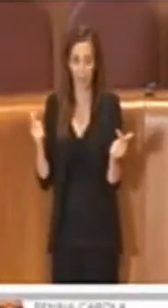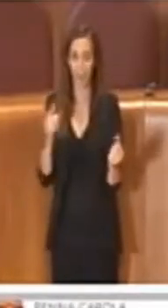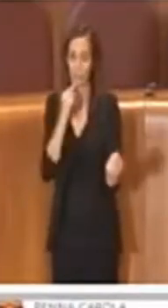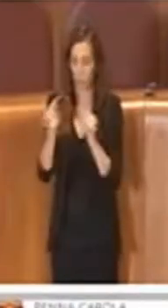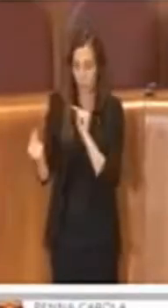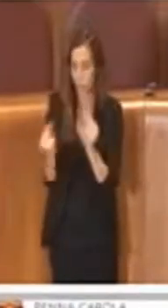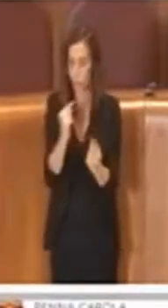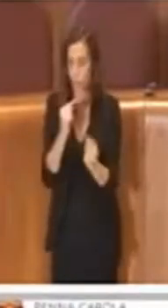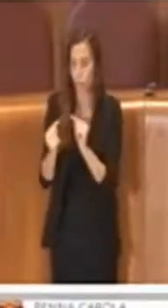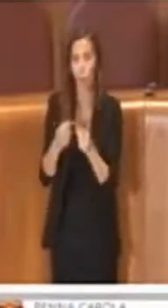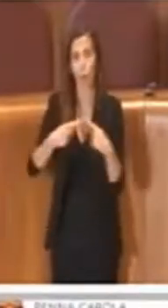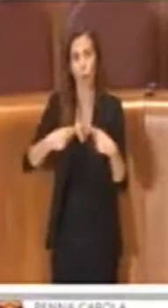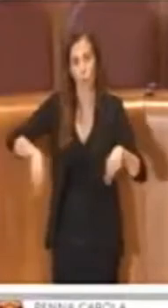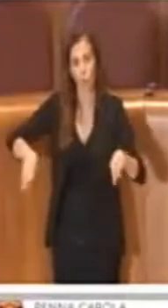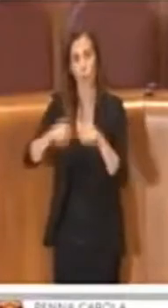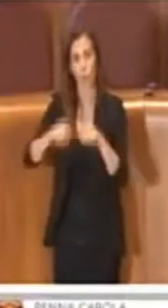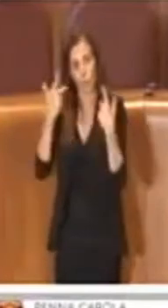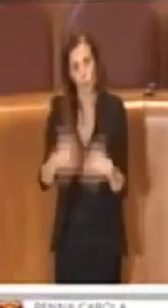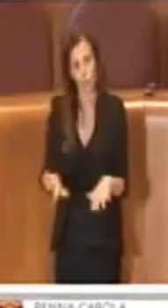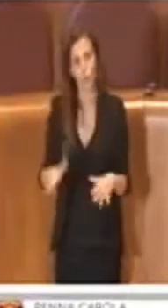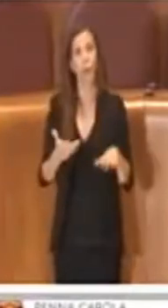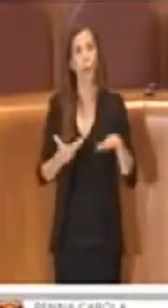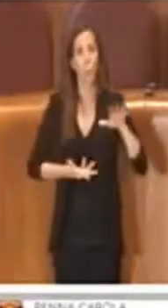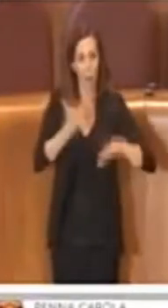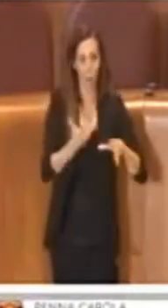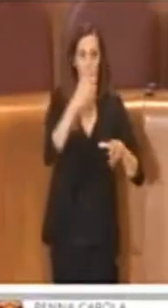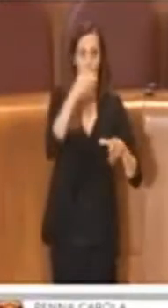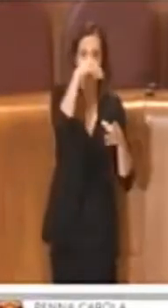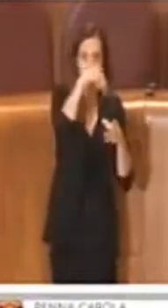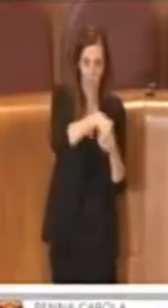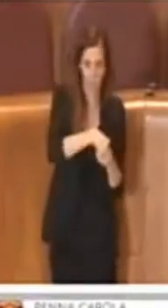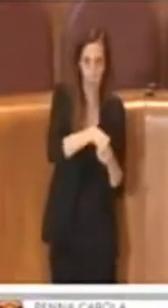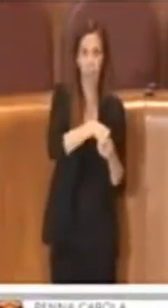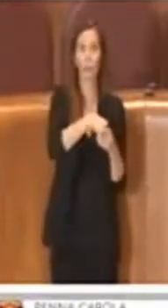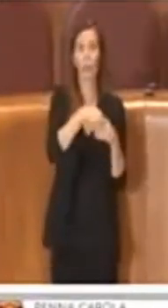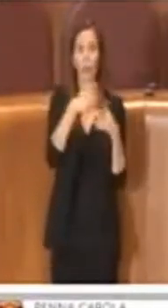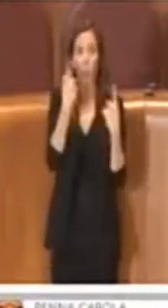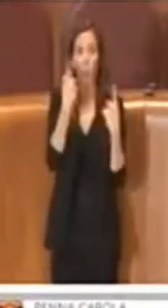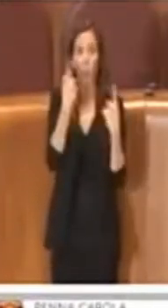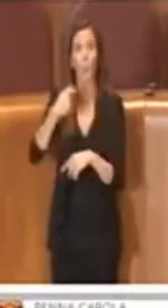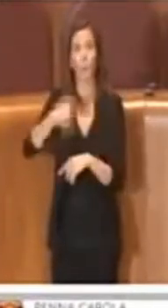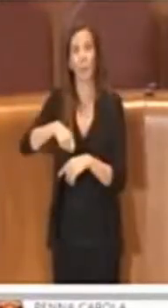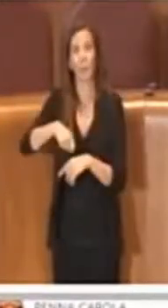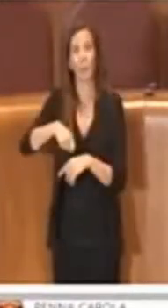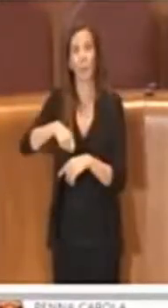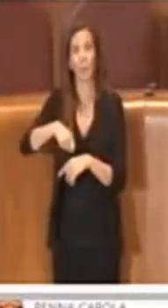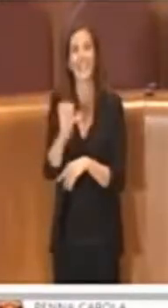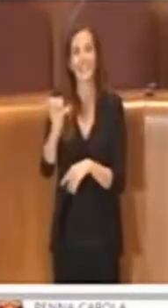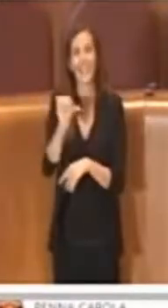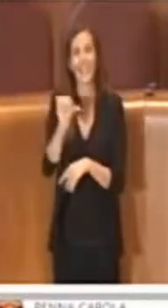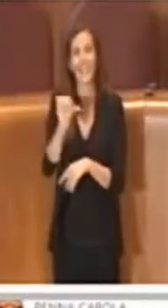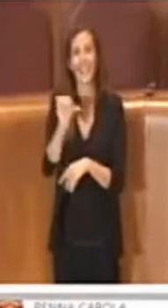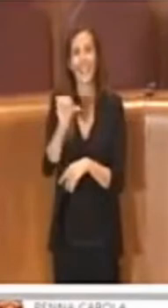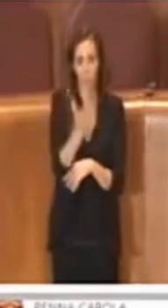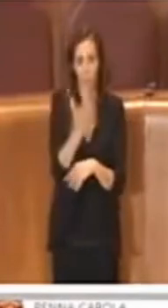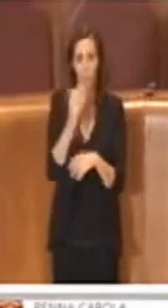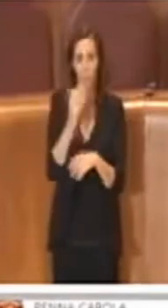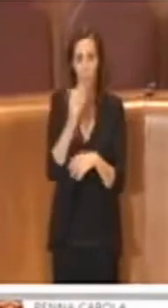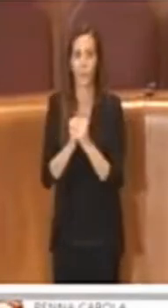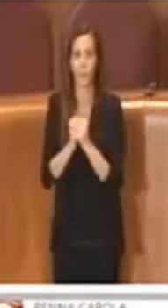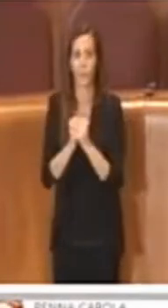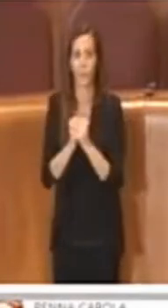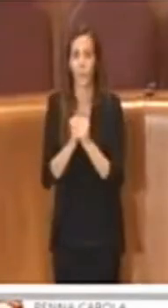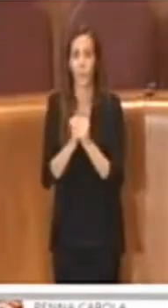commissione, in maggioranza e anche con il presidente Stefano. Sicuramente